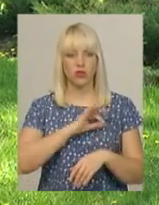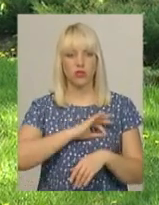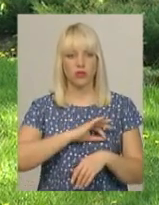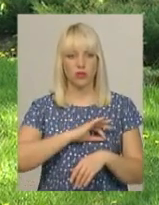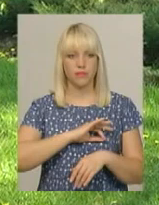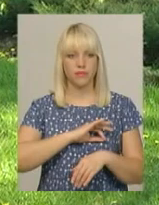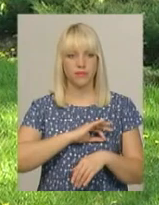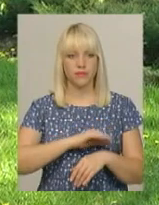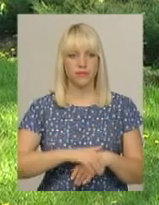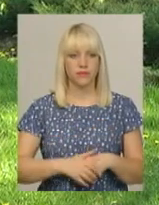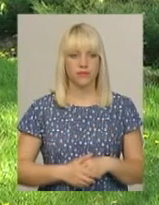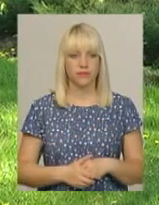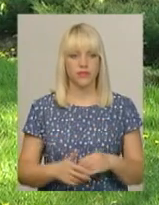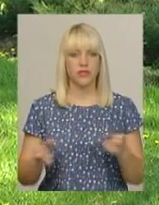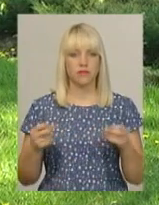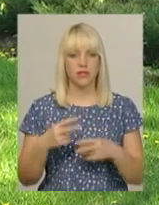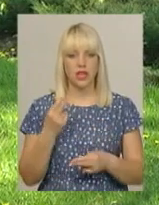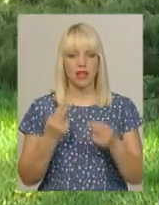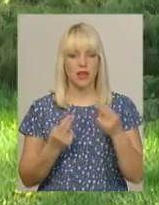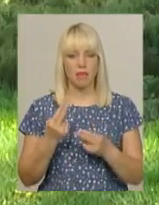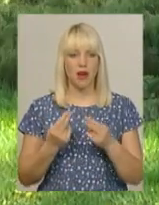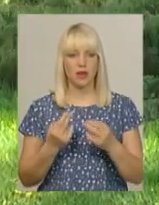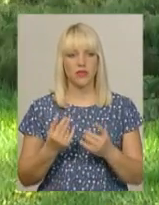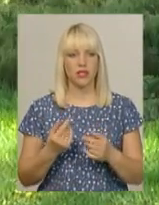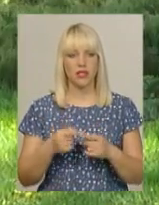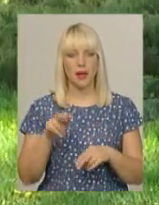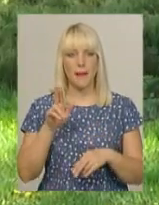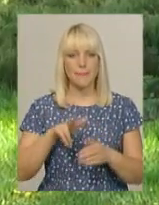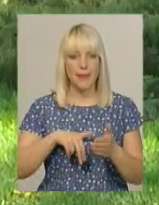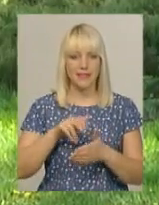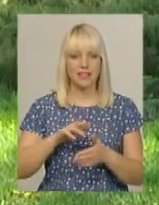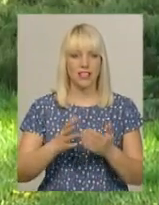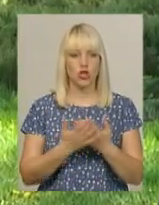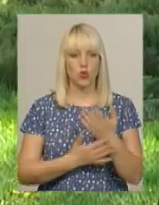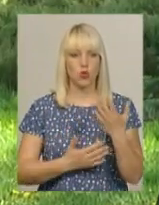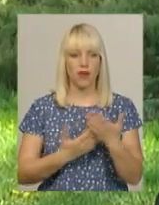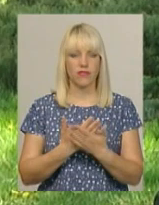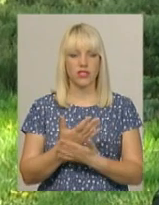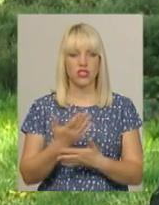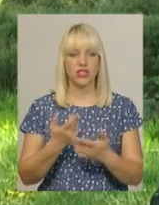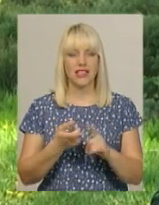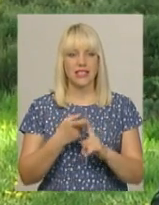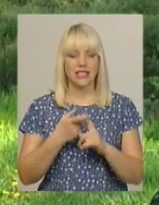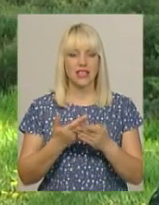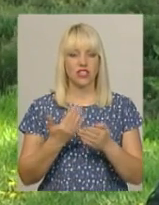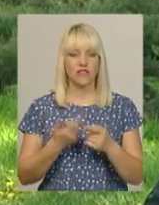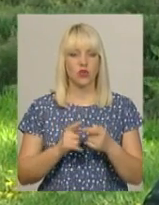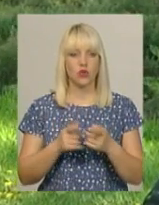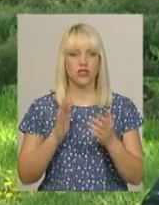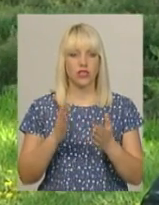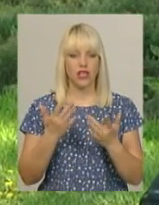спеціальні барники для вапна, пензлі та рукавишки, залежно від того, скільки людей нам буде